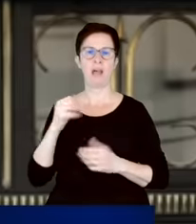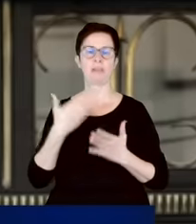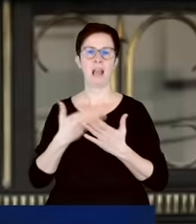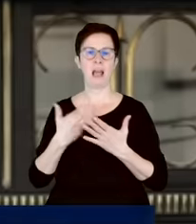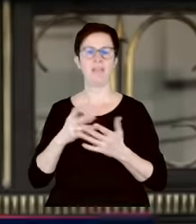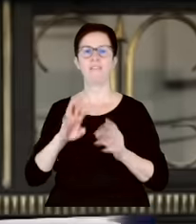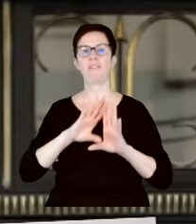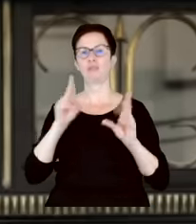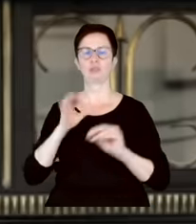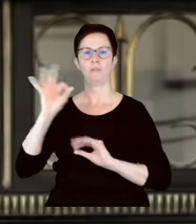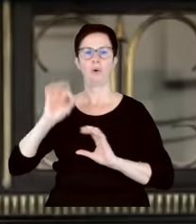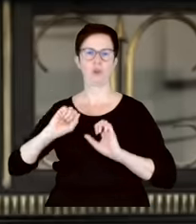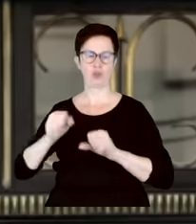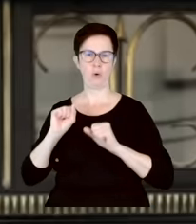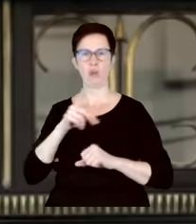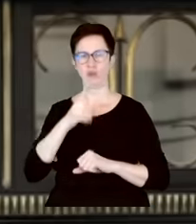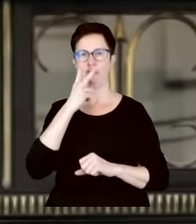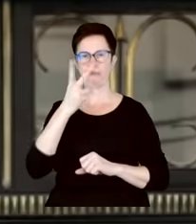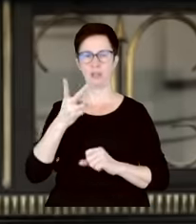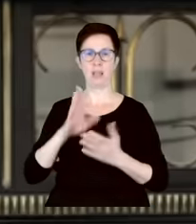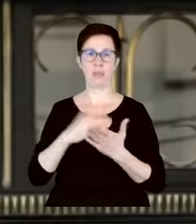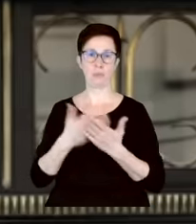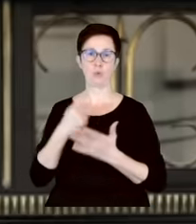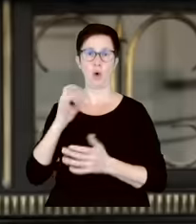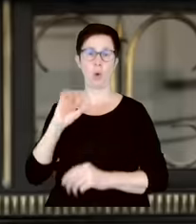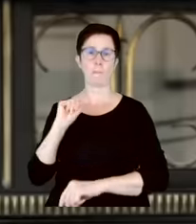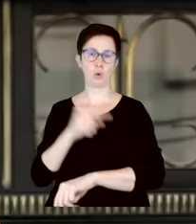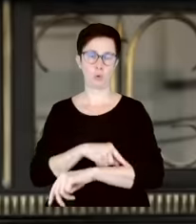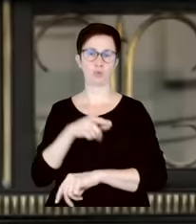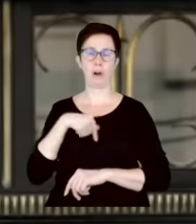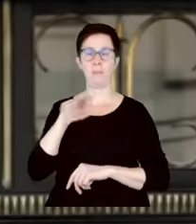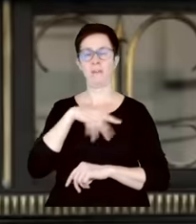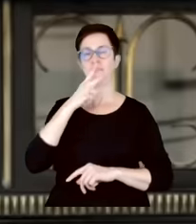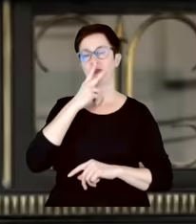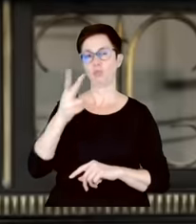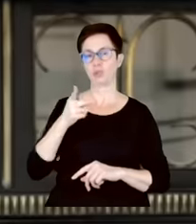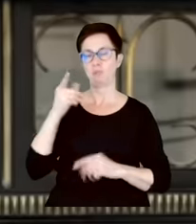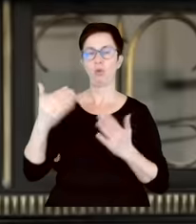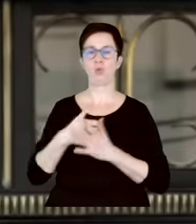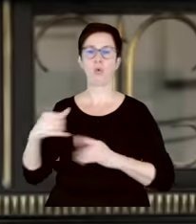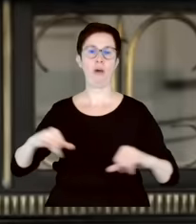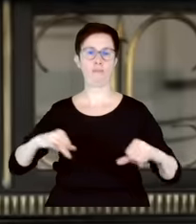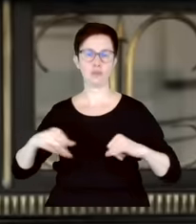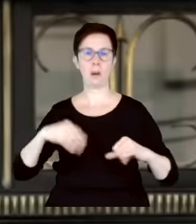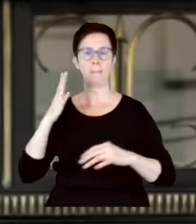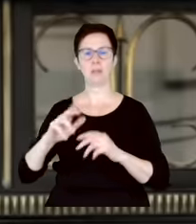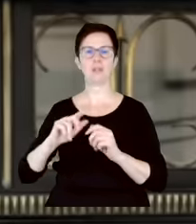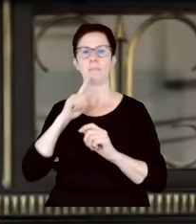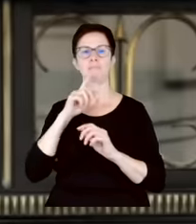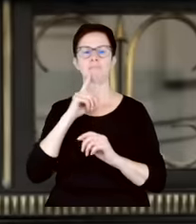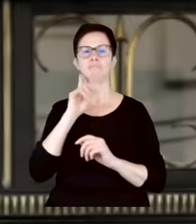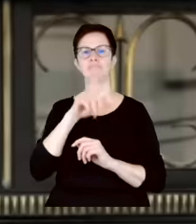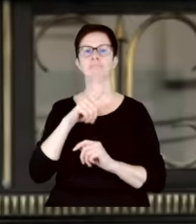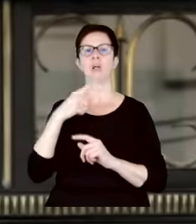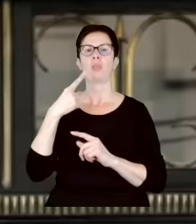działaniach i chyba najlepiej widzimy to na przykładzie prokuratury, widzimy, że nowy rząd będzie pomijał prezydenta Andrzeja Dudę,